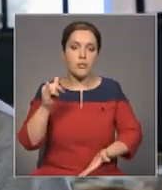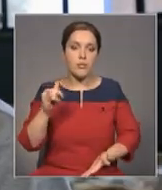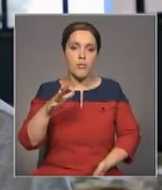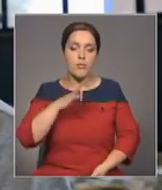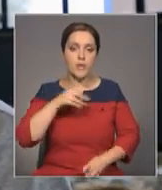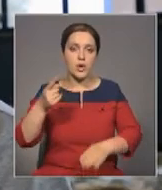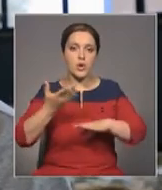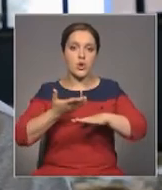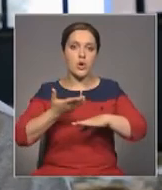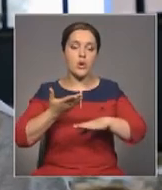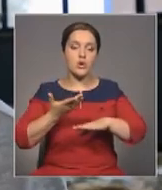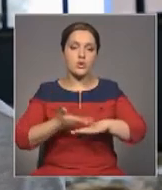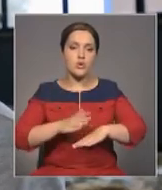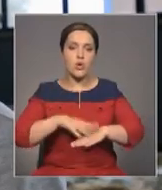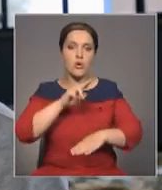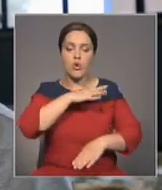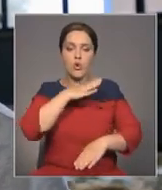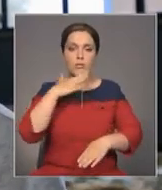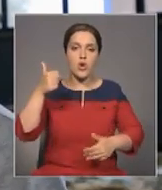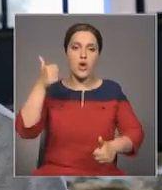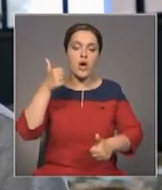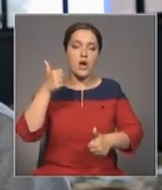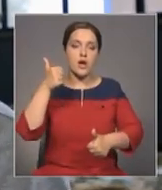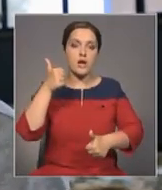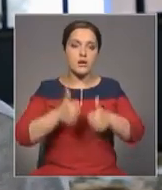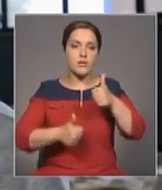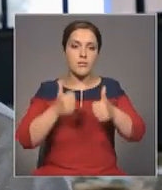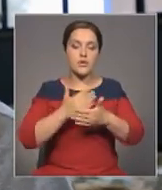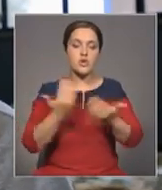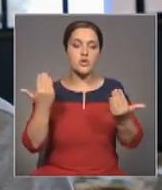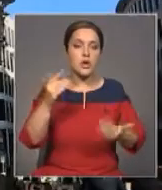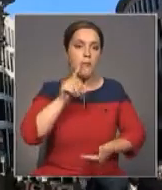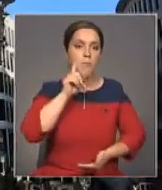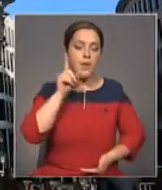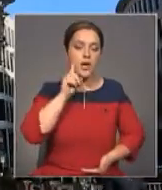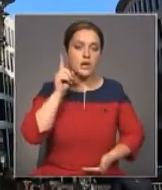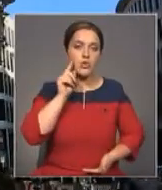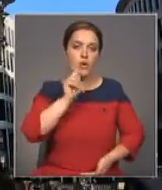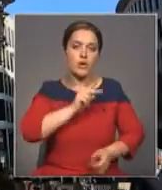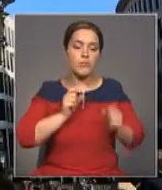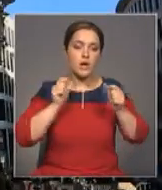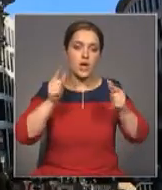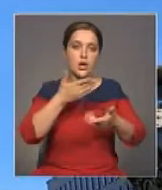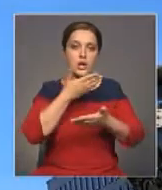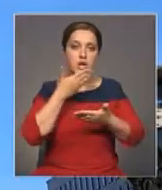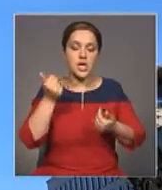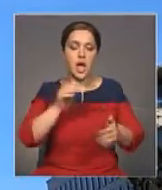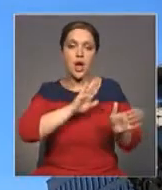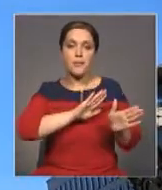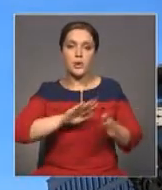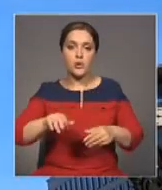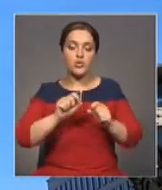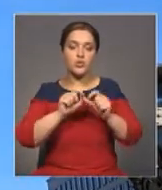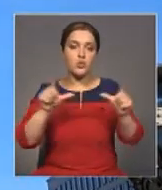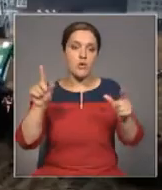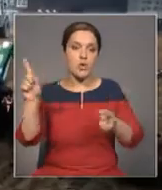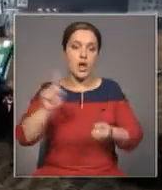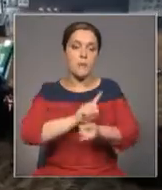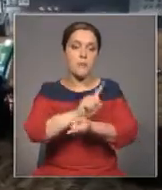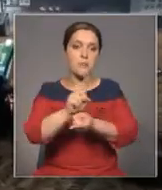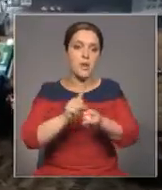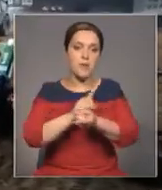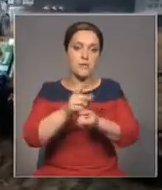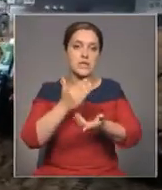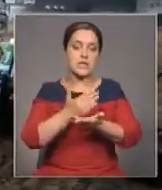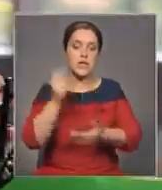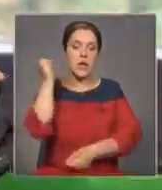потому что слишком большая конкуренция. А сейчас нет молодой смены. Но потом у школьников поменялись приоритеты. Вместо профессионально